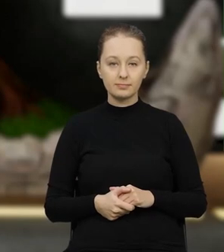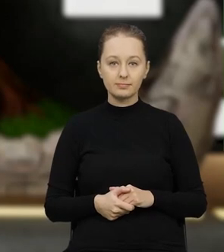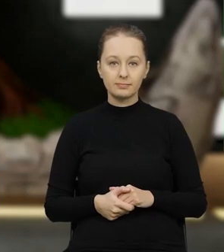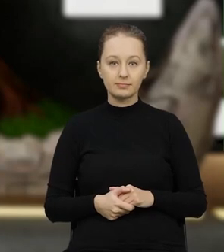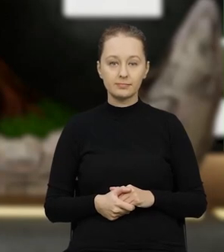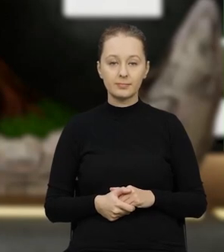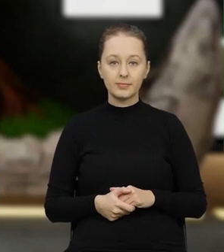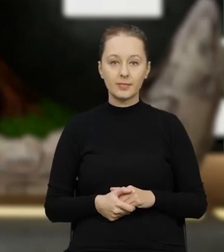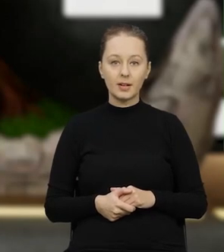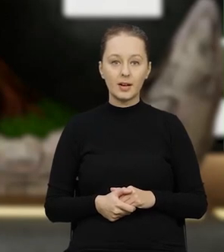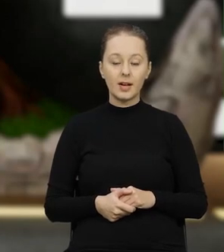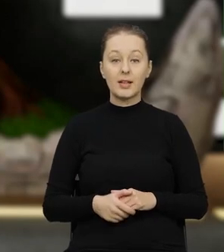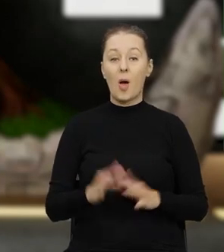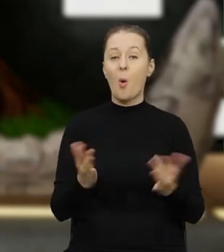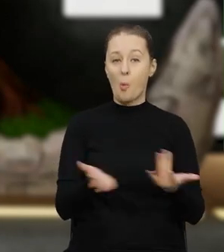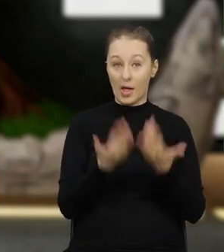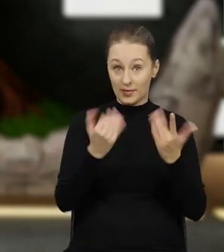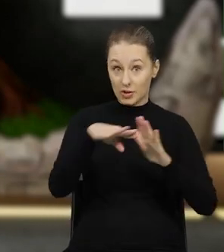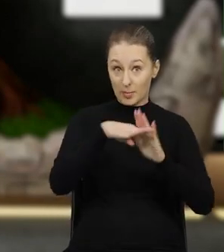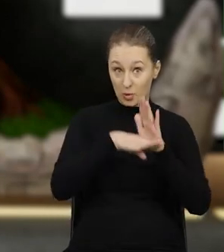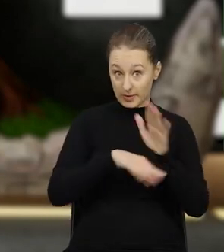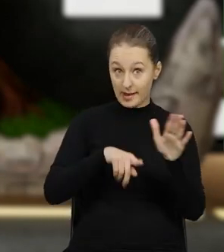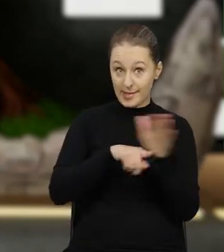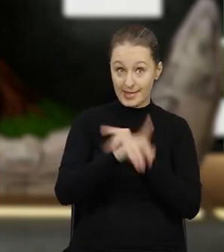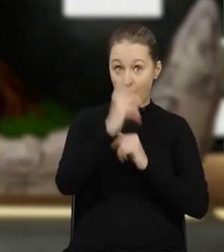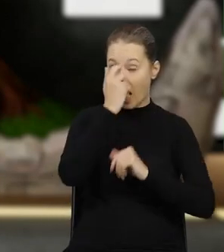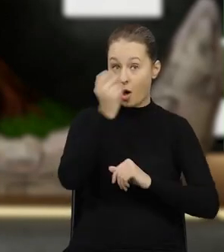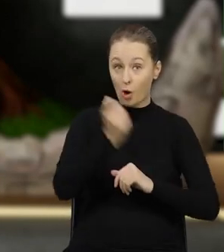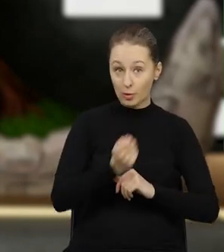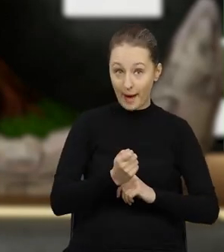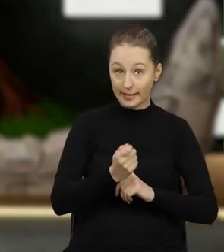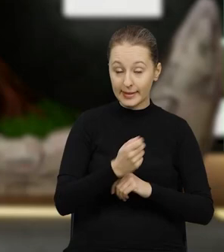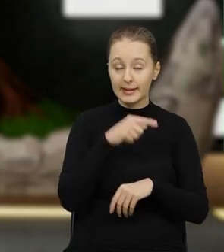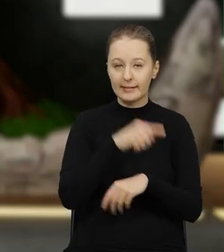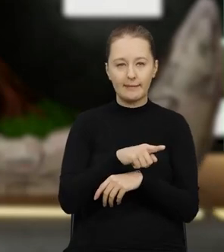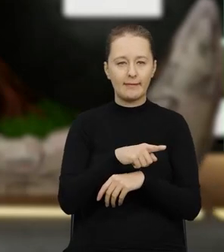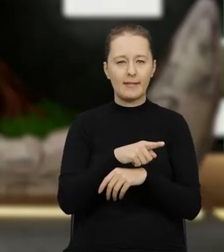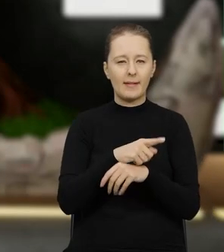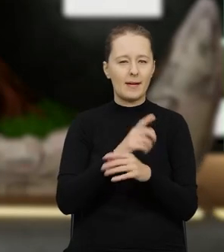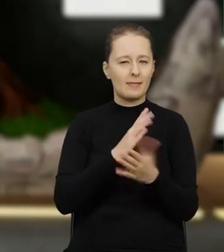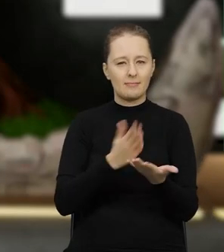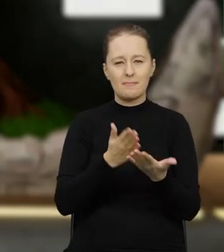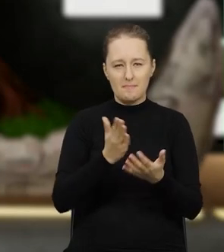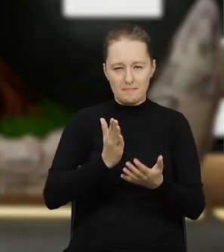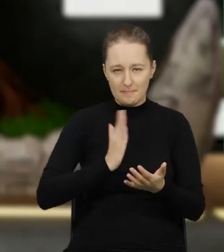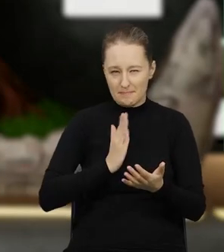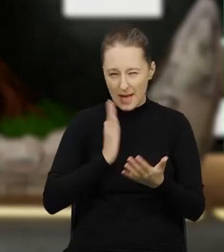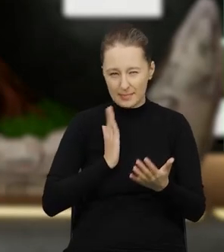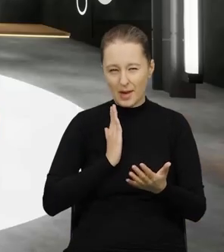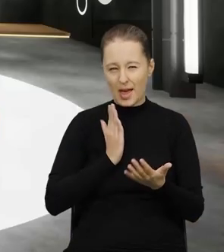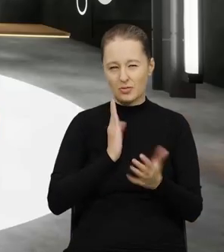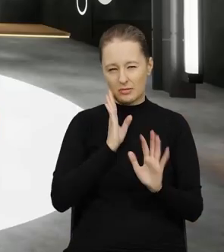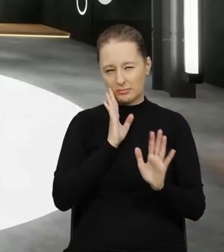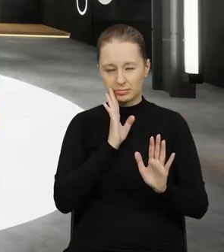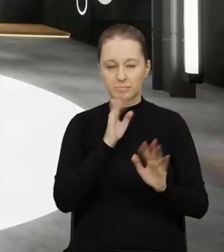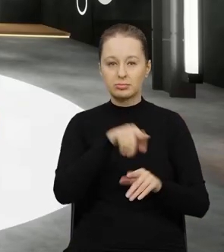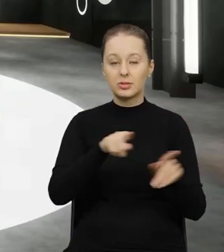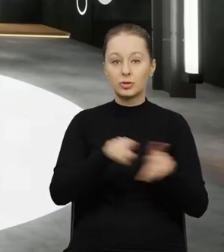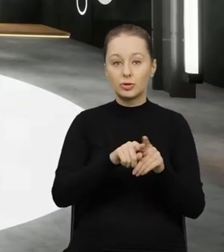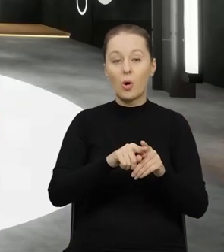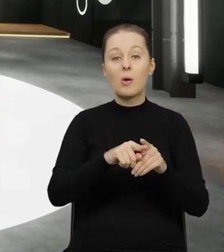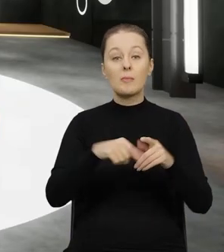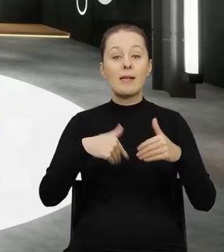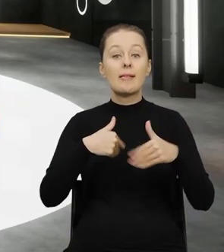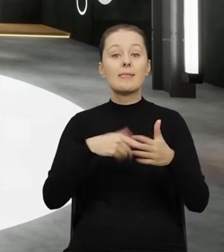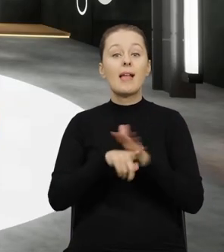Prostsza z tych dwóch procedur przeznaczona jest dla odpadów, które nie są niebezpieczne i są przeznaczone